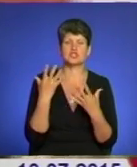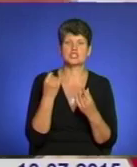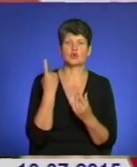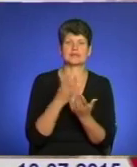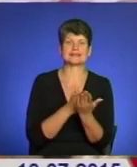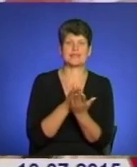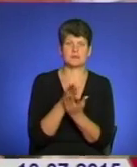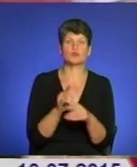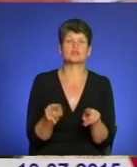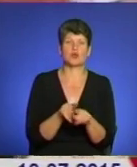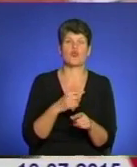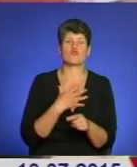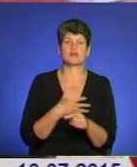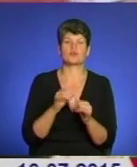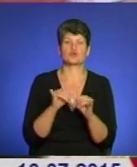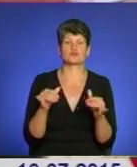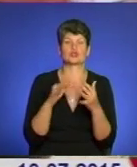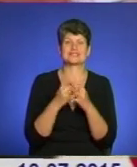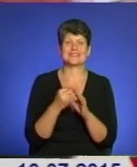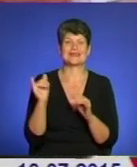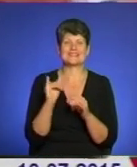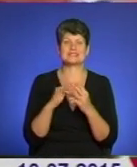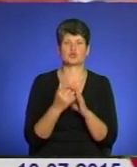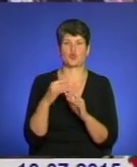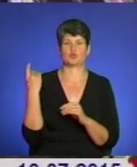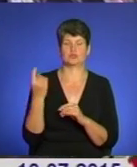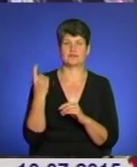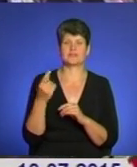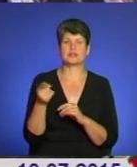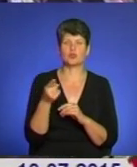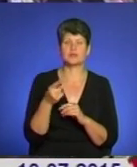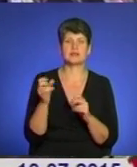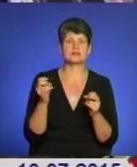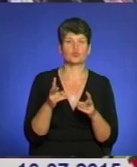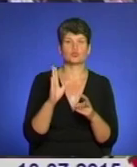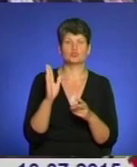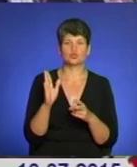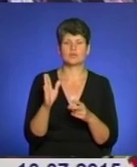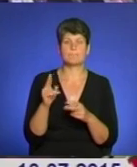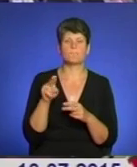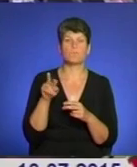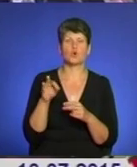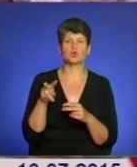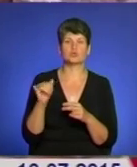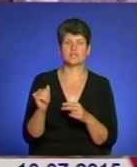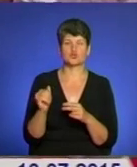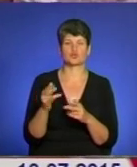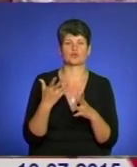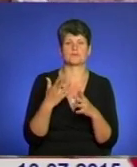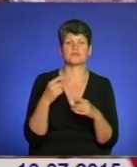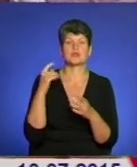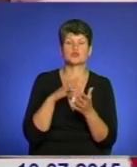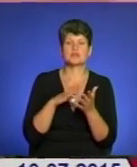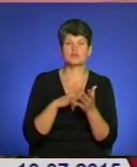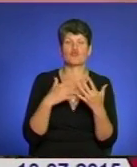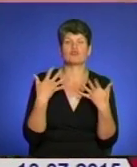напрямок, і також важливий – розвиток села і сільського господарства. Тернопільщина ризикує стати полуничною столицею, статус якої втратила